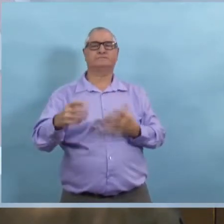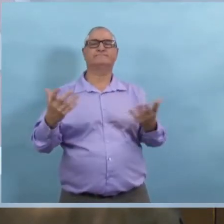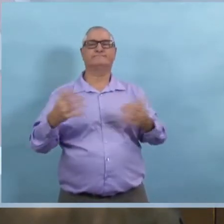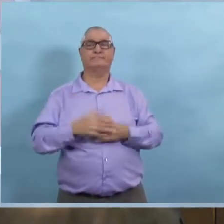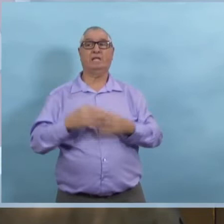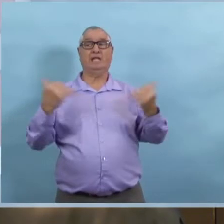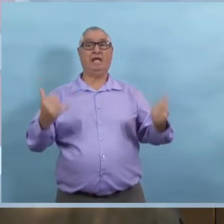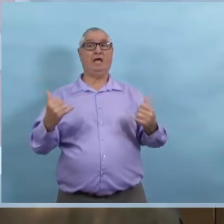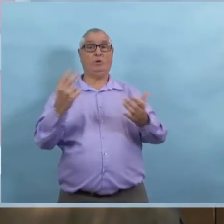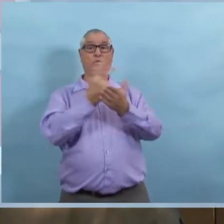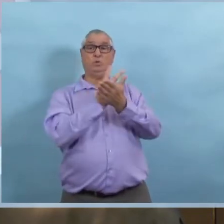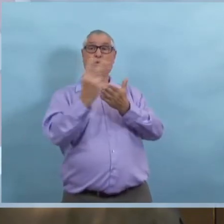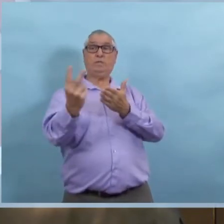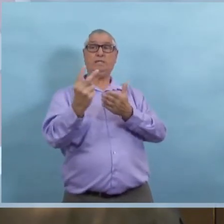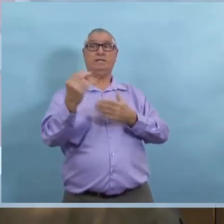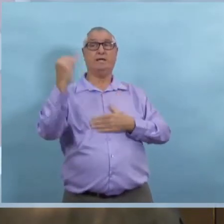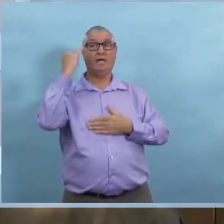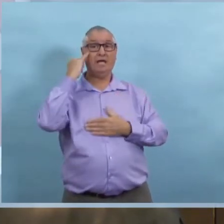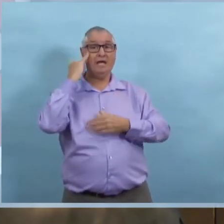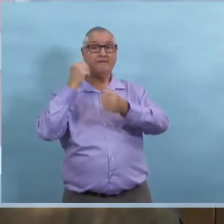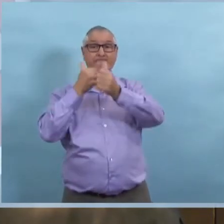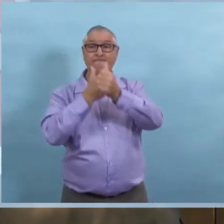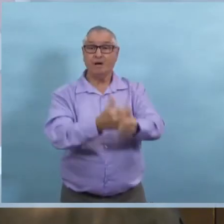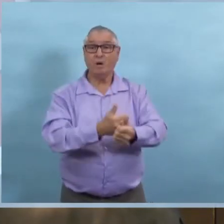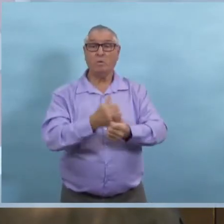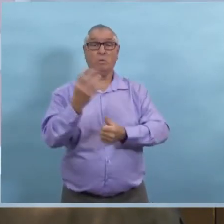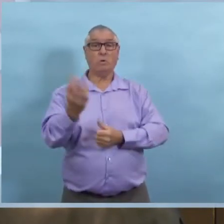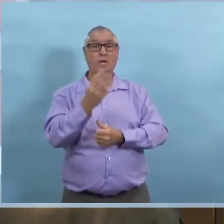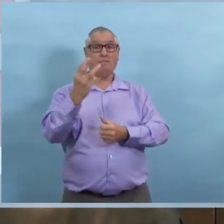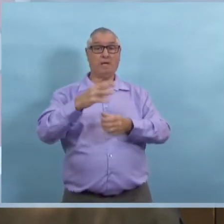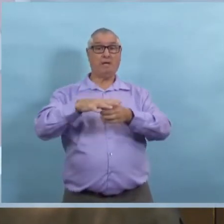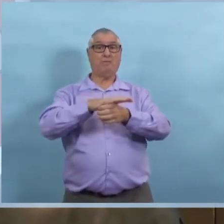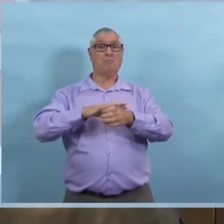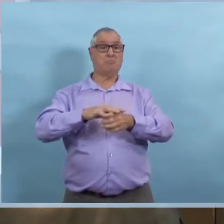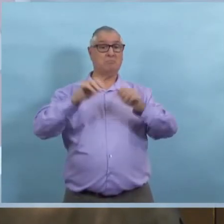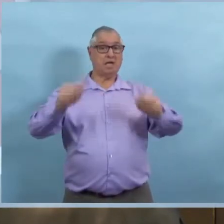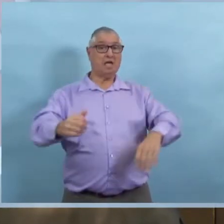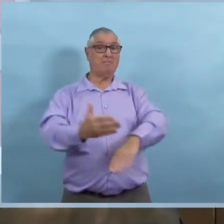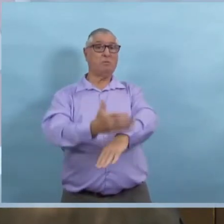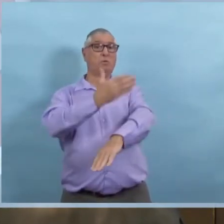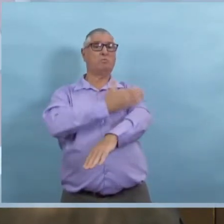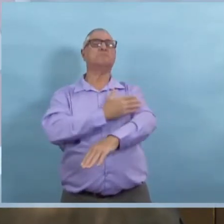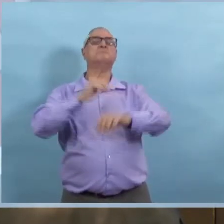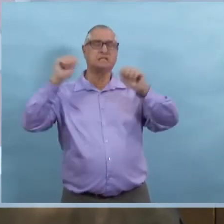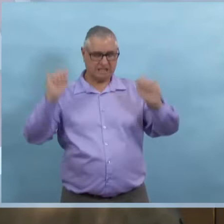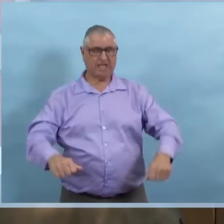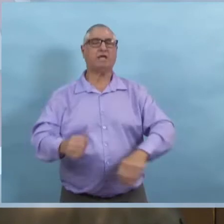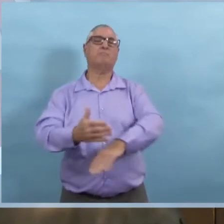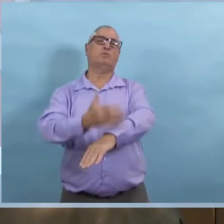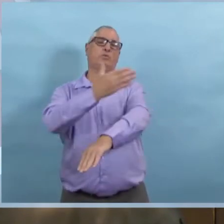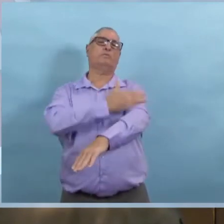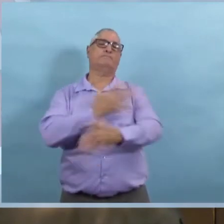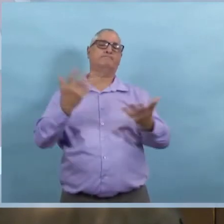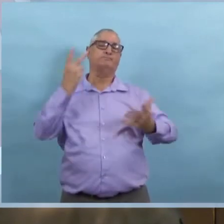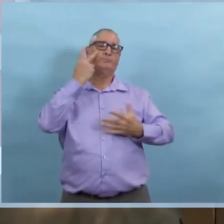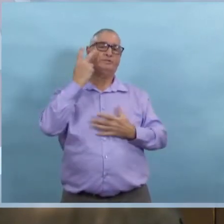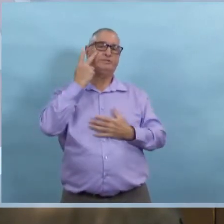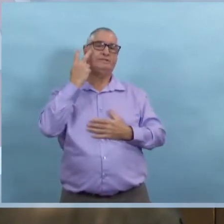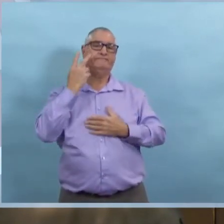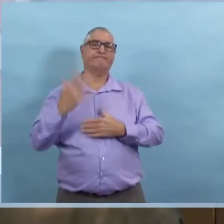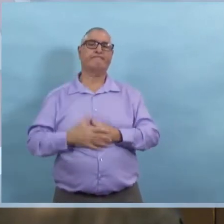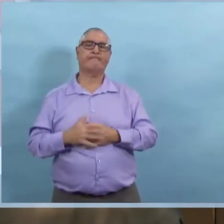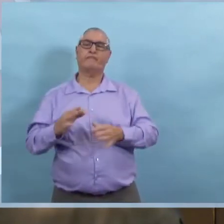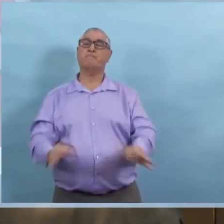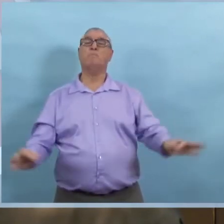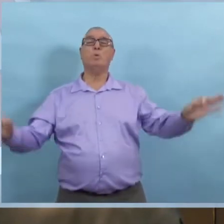'adhésion aux règles et aux lignes directrices, ça devrait aider à renverser la situation à Winnipeg et aux alentours.